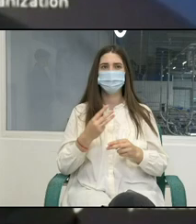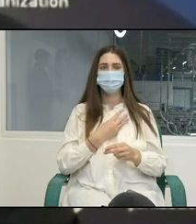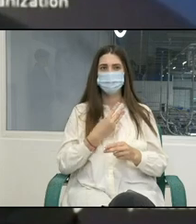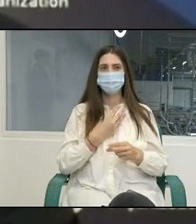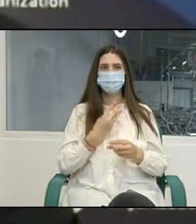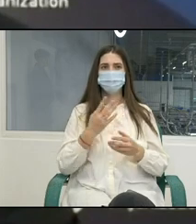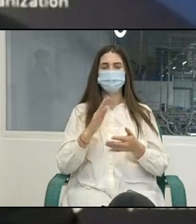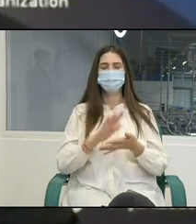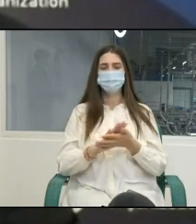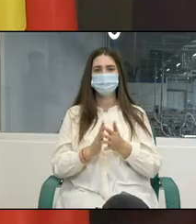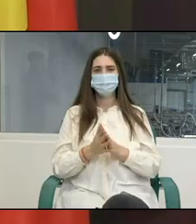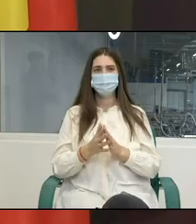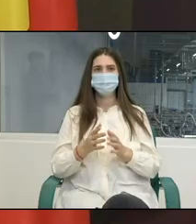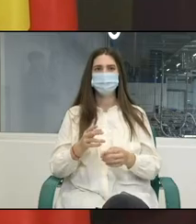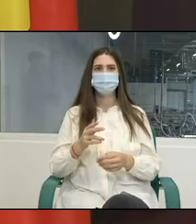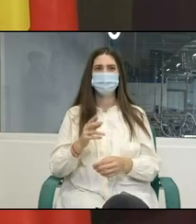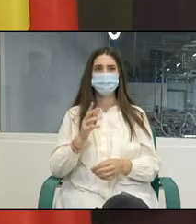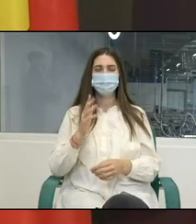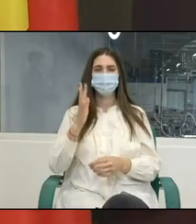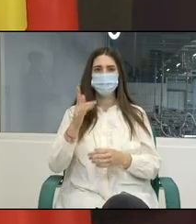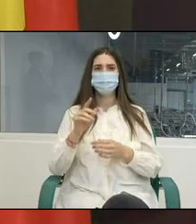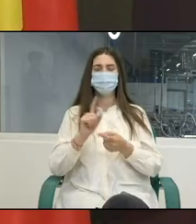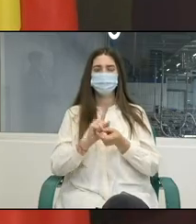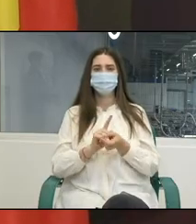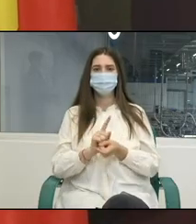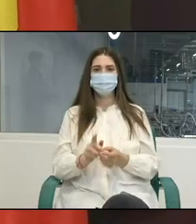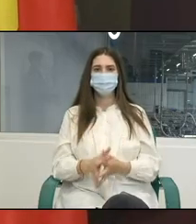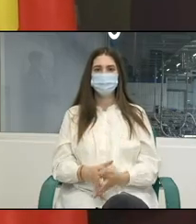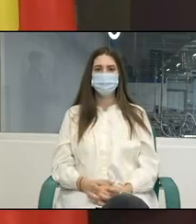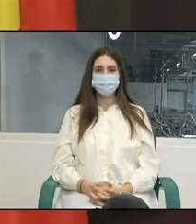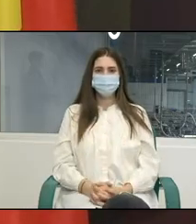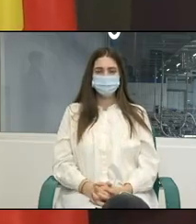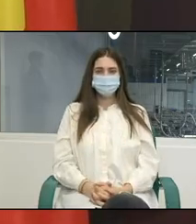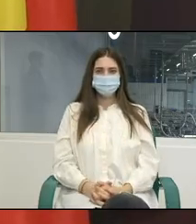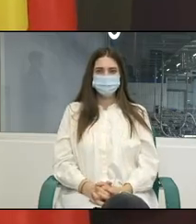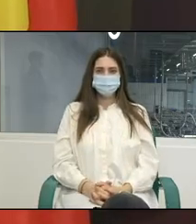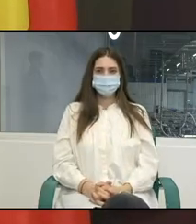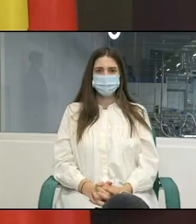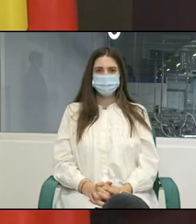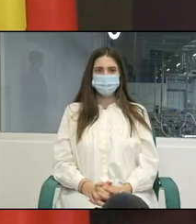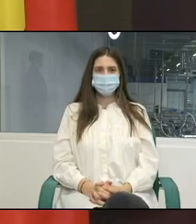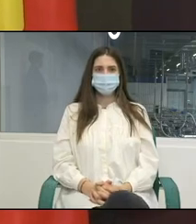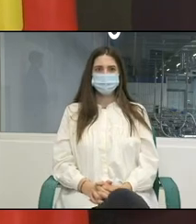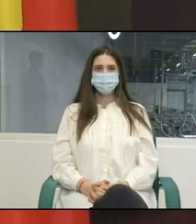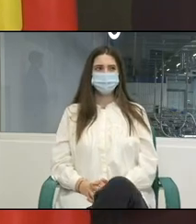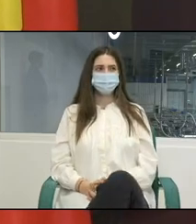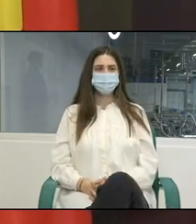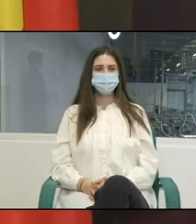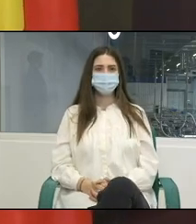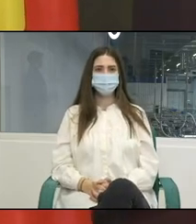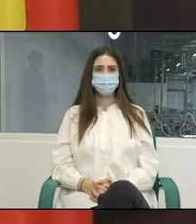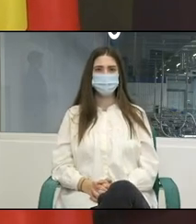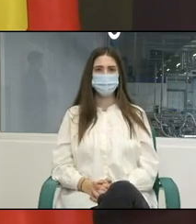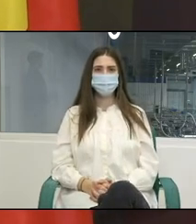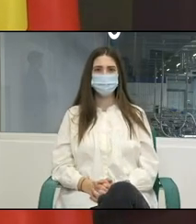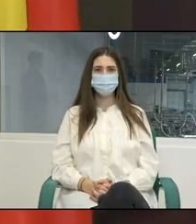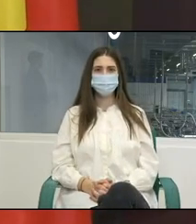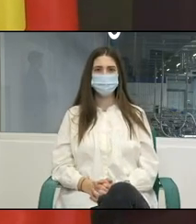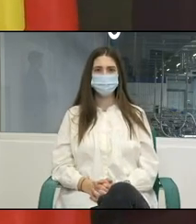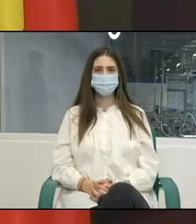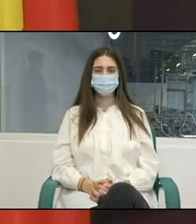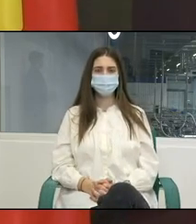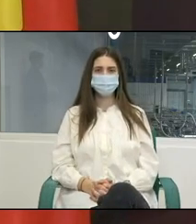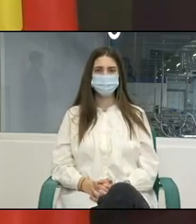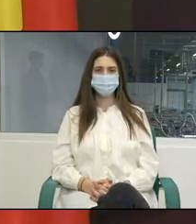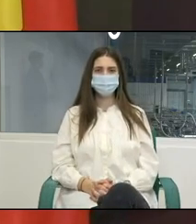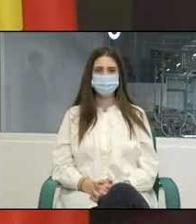vă mulțumesc Mulțumesc mult domnule director deci partea a doua întrebării ce ar trebui să fac autoritățile pentru a avea acces